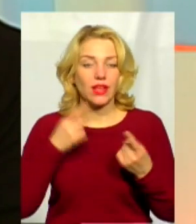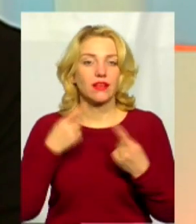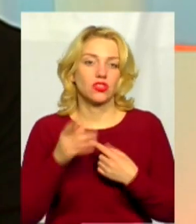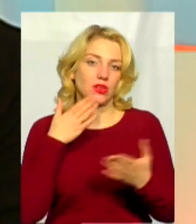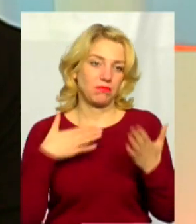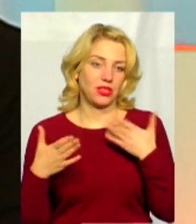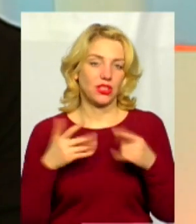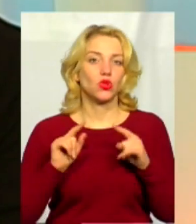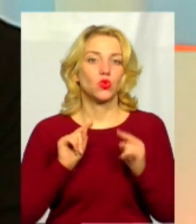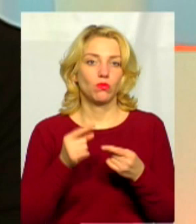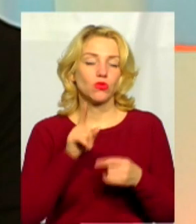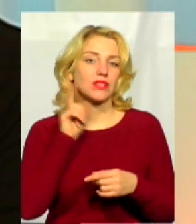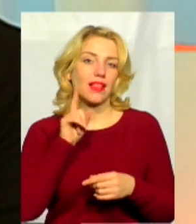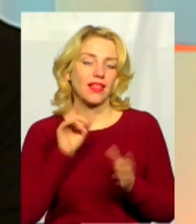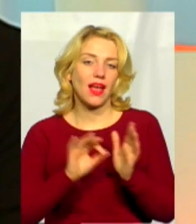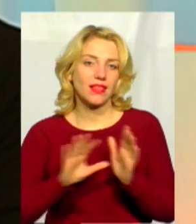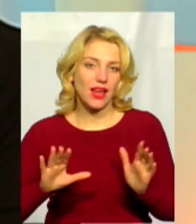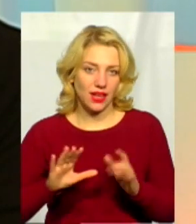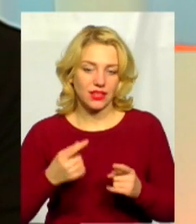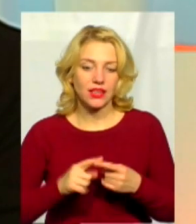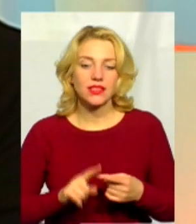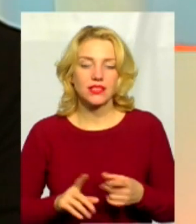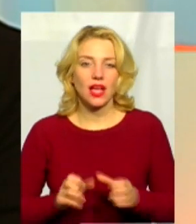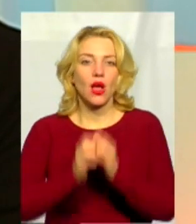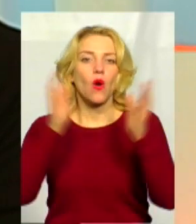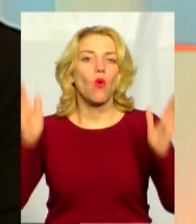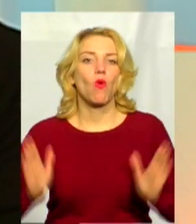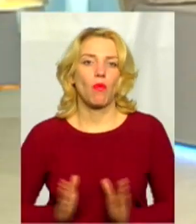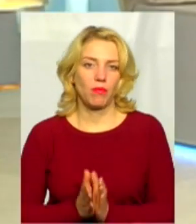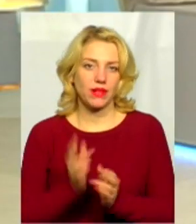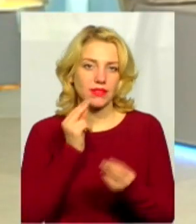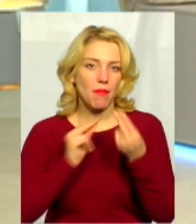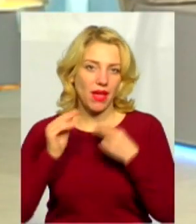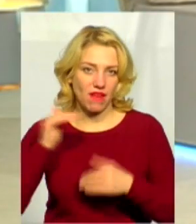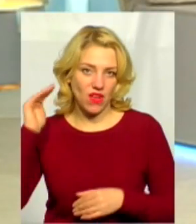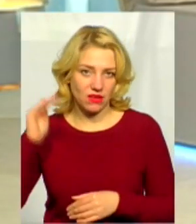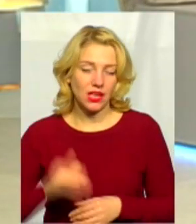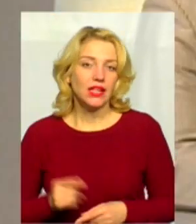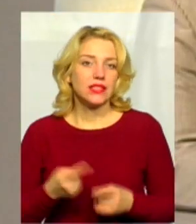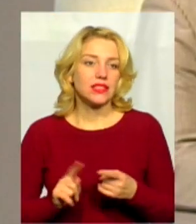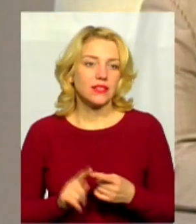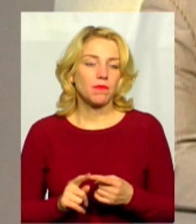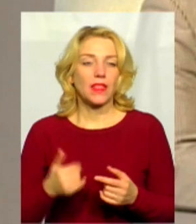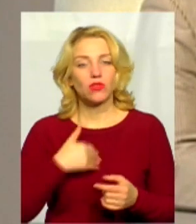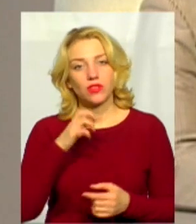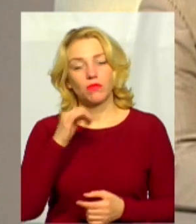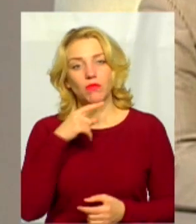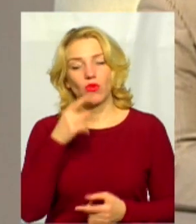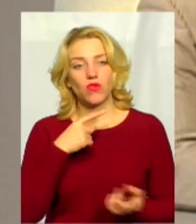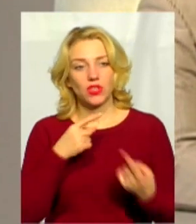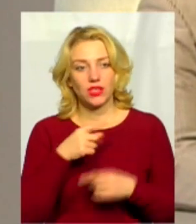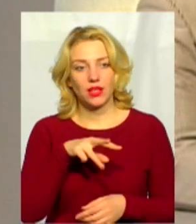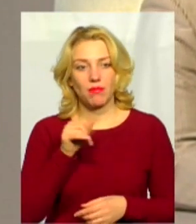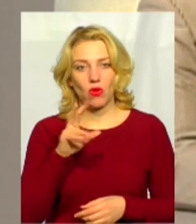зелена енергетика – це комплекс переваг. А от я про одні такі переваги одразу хотів у пана Миколи